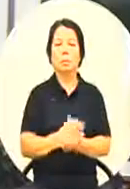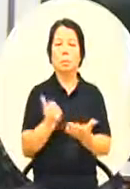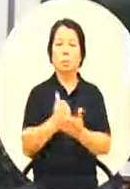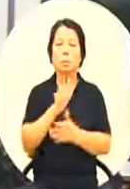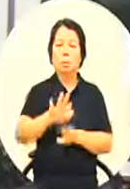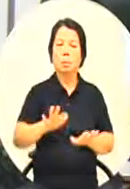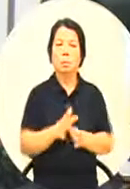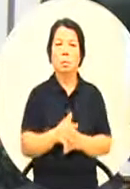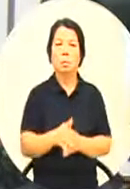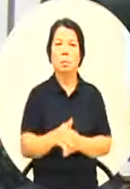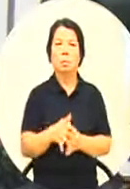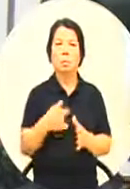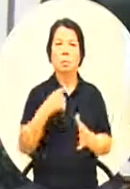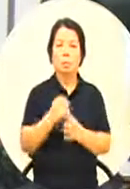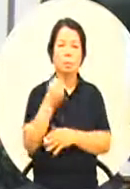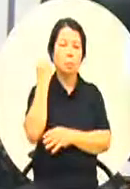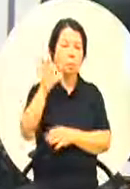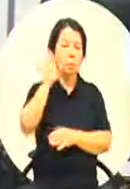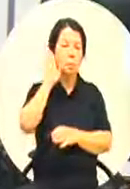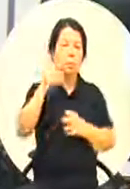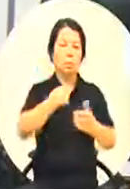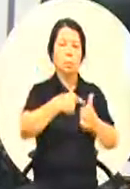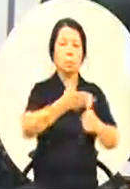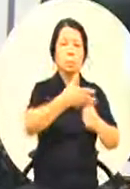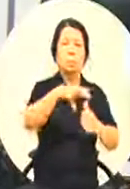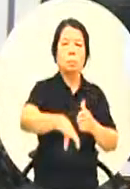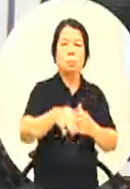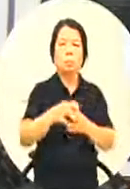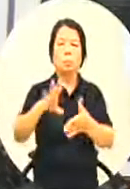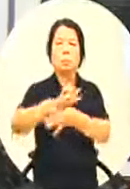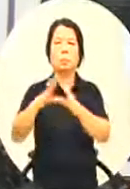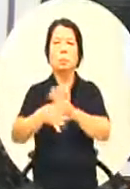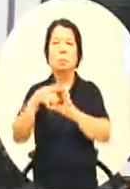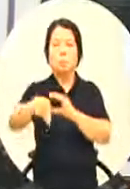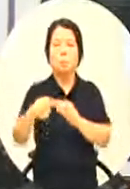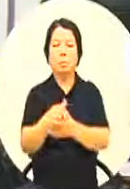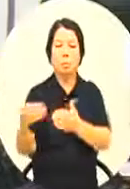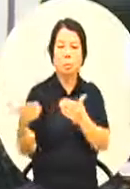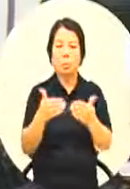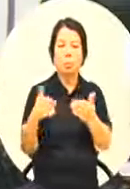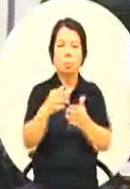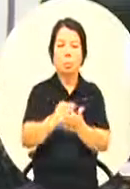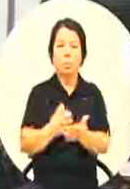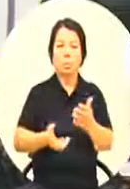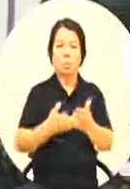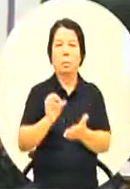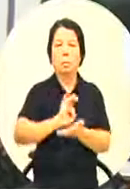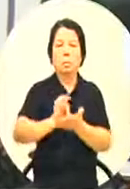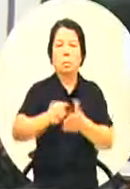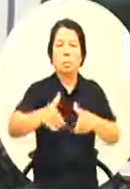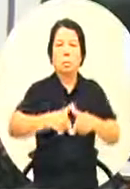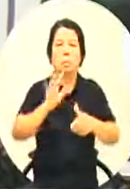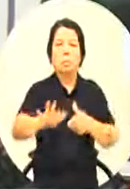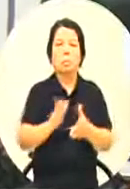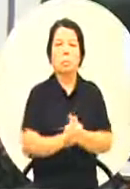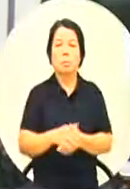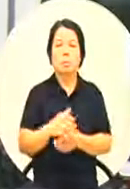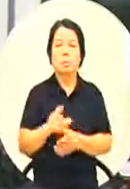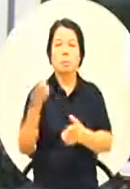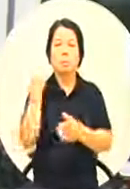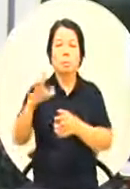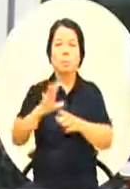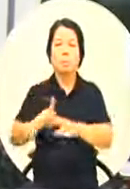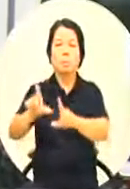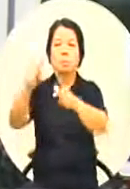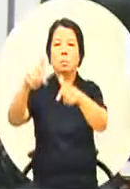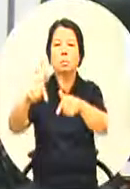谈的就是说其实我肯定新闻局教育局或者是文化局就是在咨询期间的用心或者这样说好了因为新南向政策毕竟它